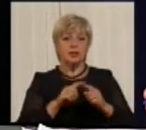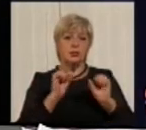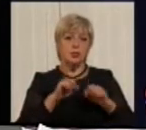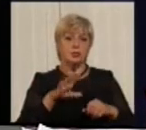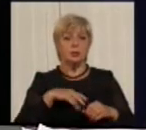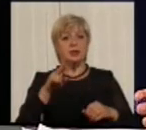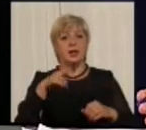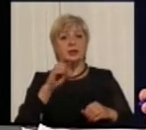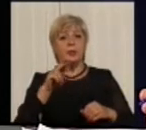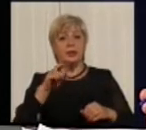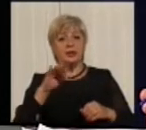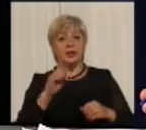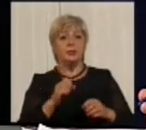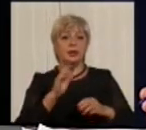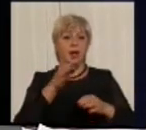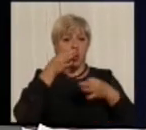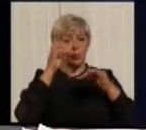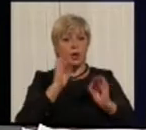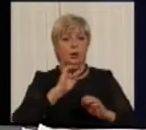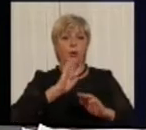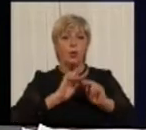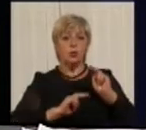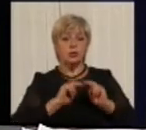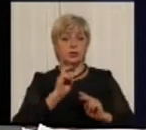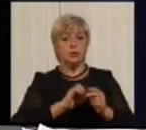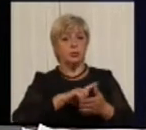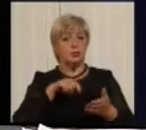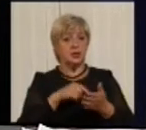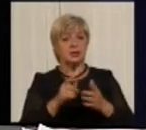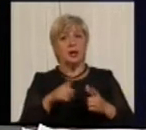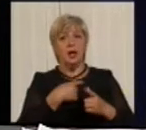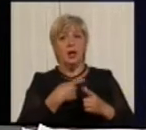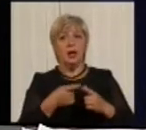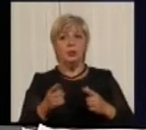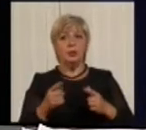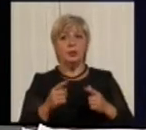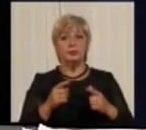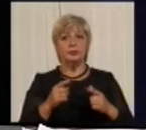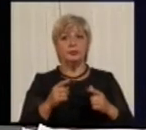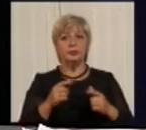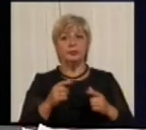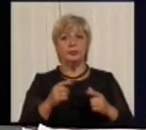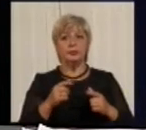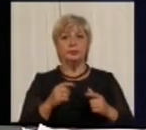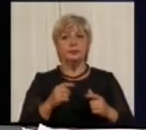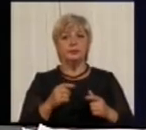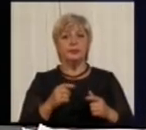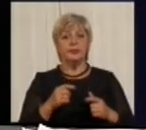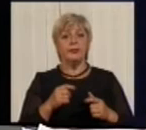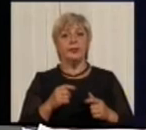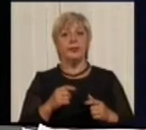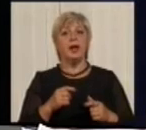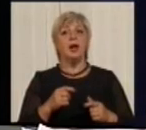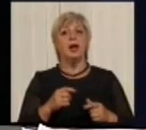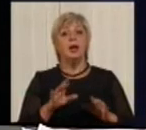благоустрою міста, або ж, вибачте, не пам'ятаю. Інфраструктури. Інфраструктури,